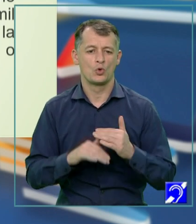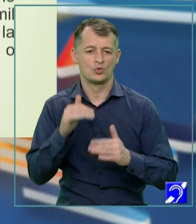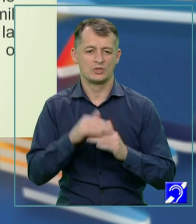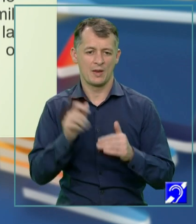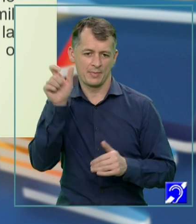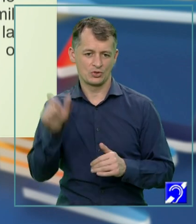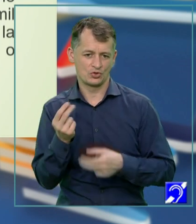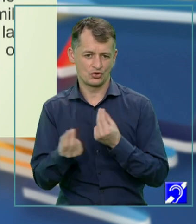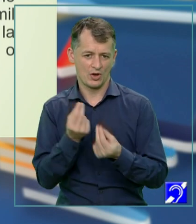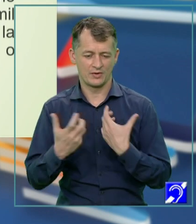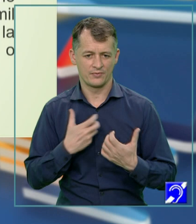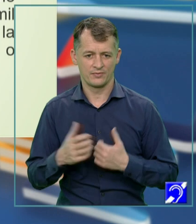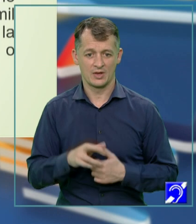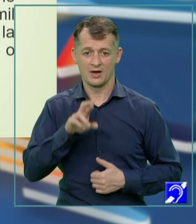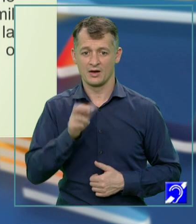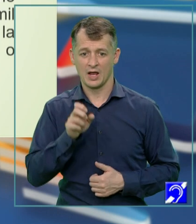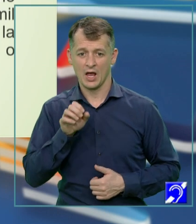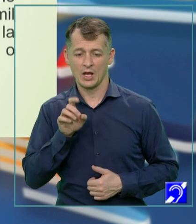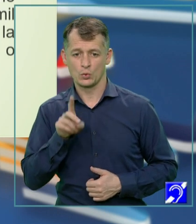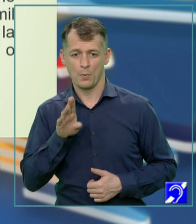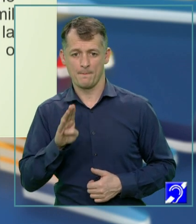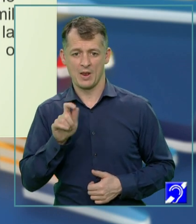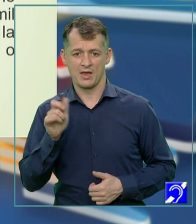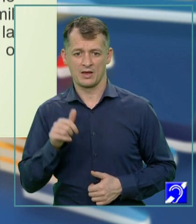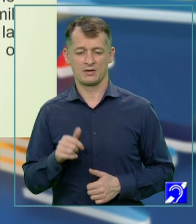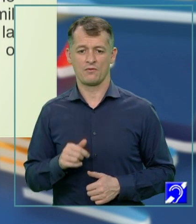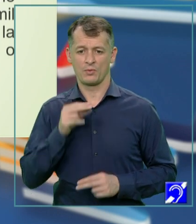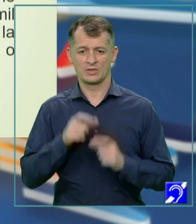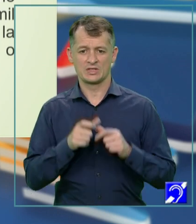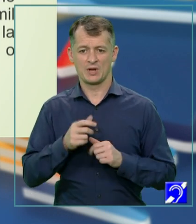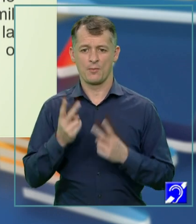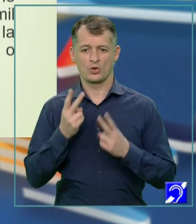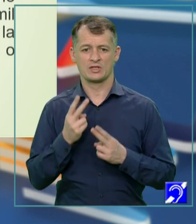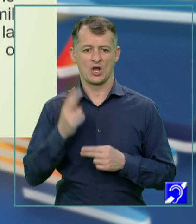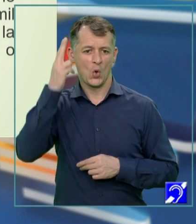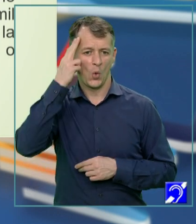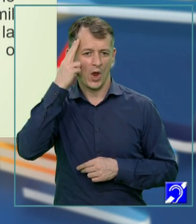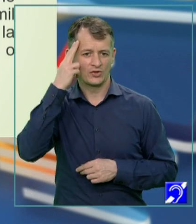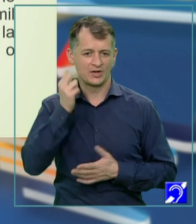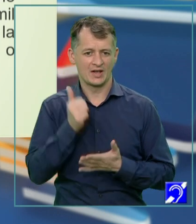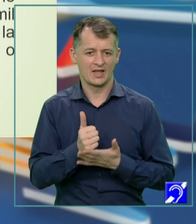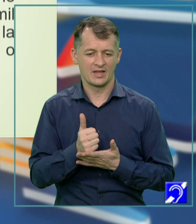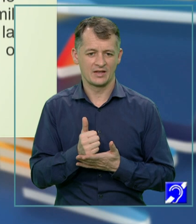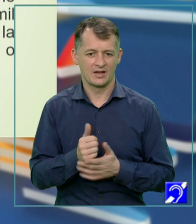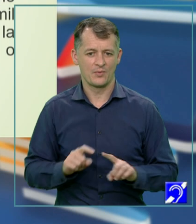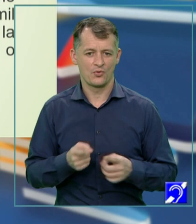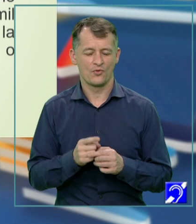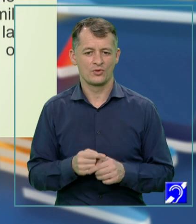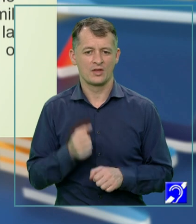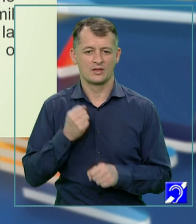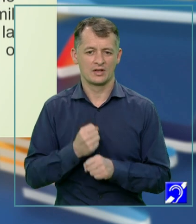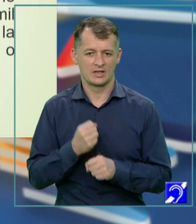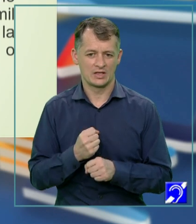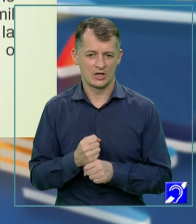Radu Beligan vorbește despre importanța de a cunoaște realitatea care a declanșat actul creator al autorului, din care provine